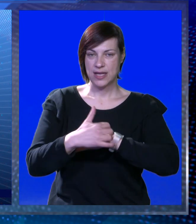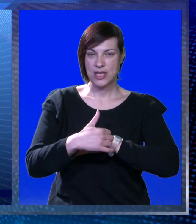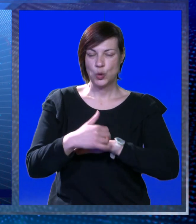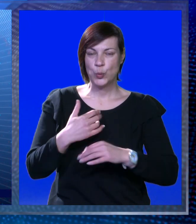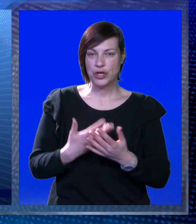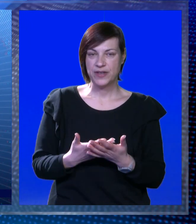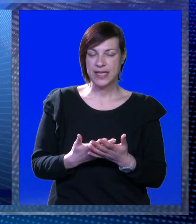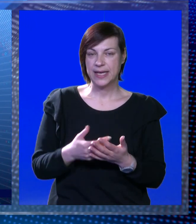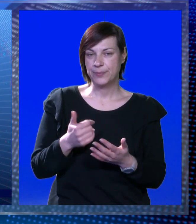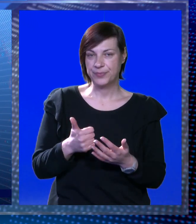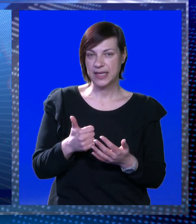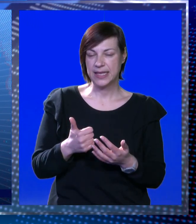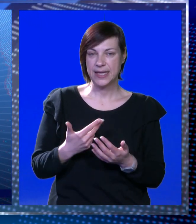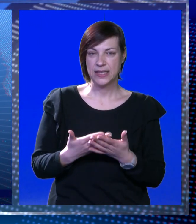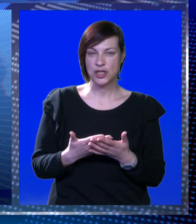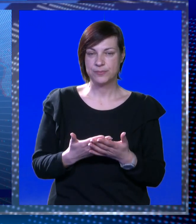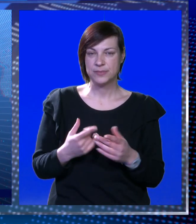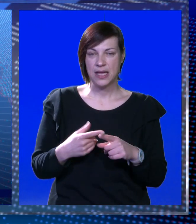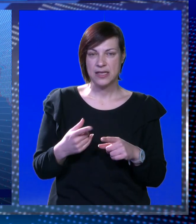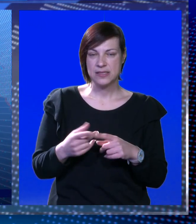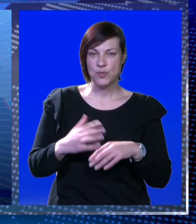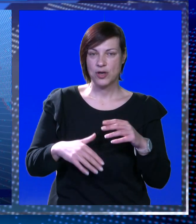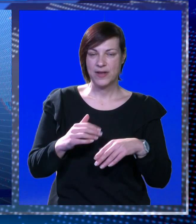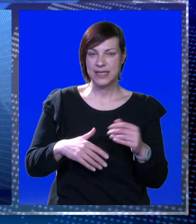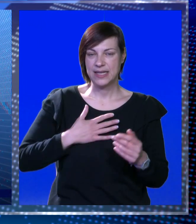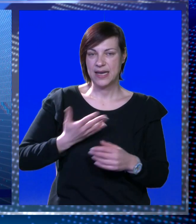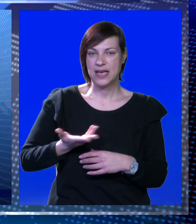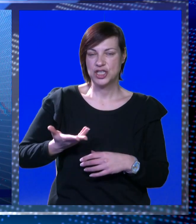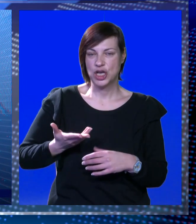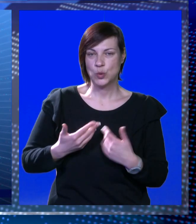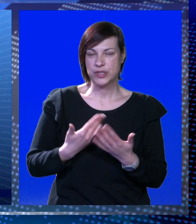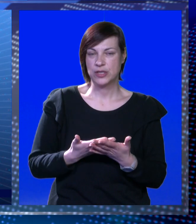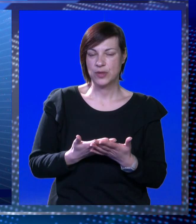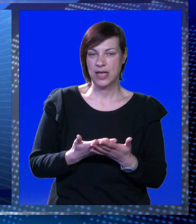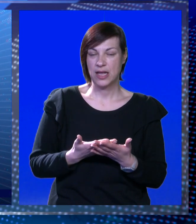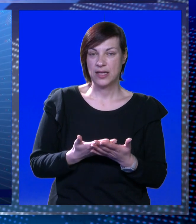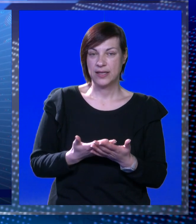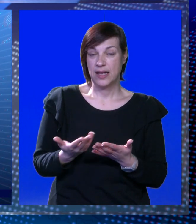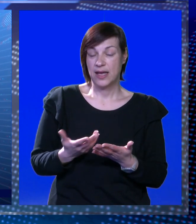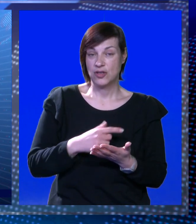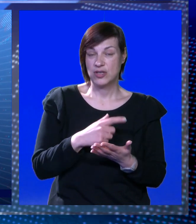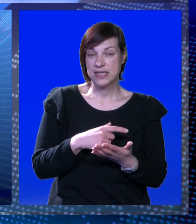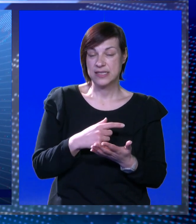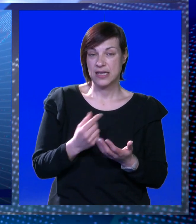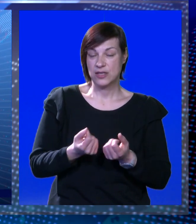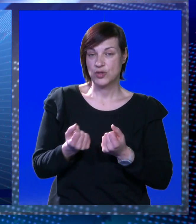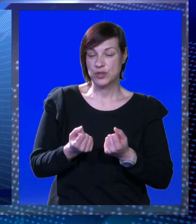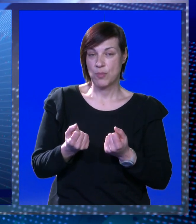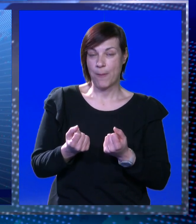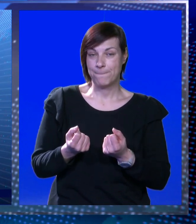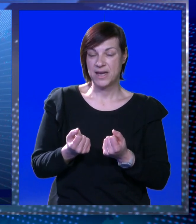grada Dubrovnik, i jedino zbog kvalitete naše usluge, ako nas klijent koje smo ga